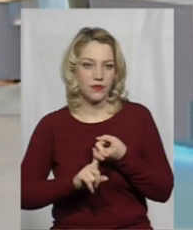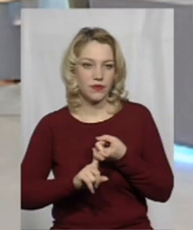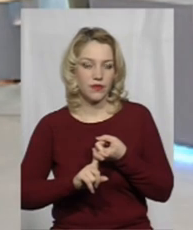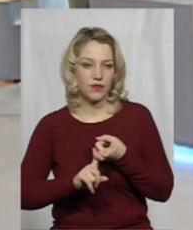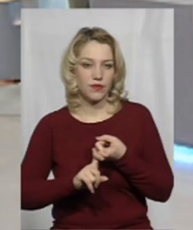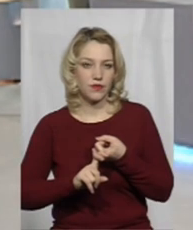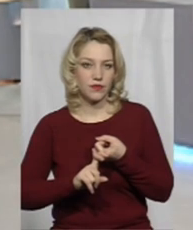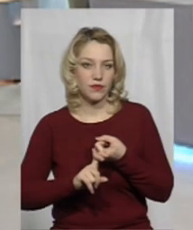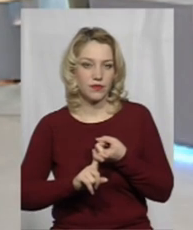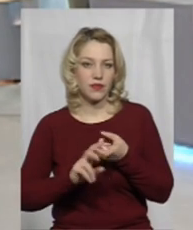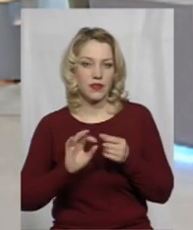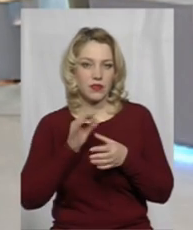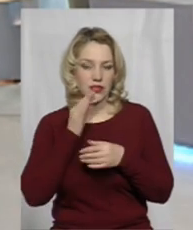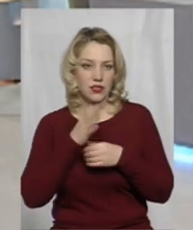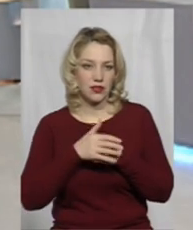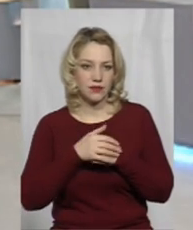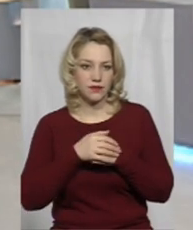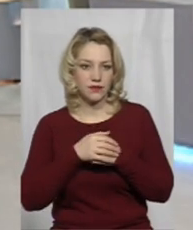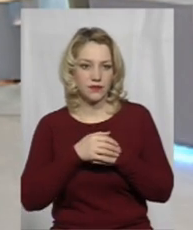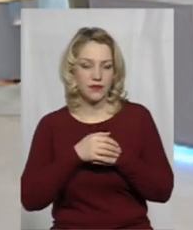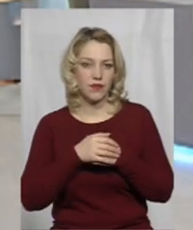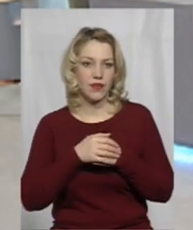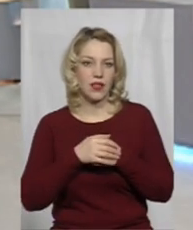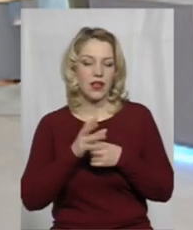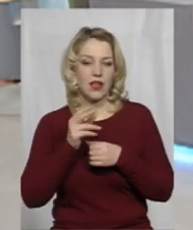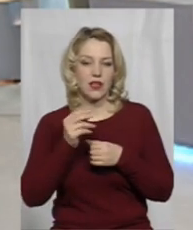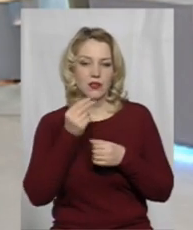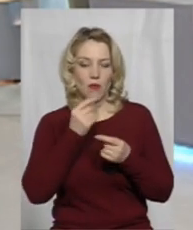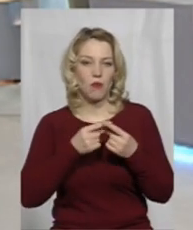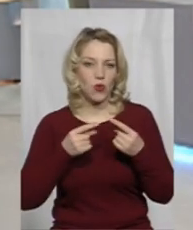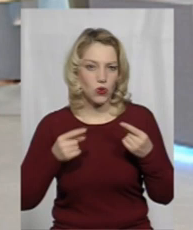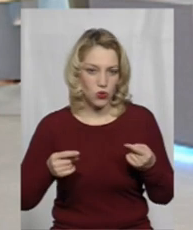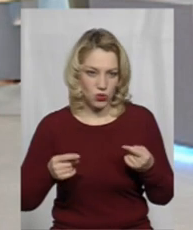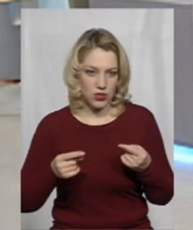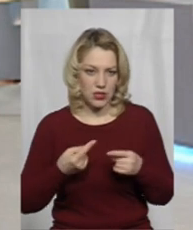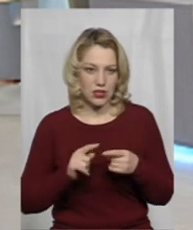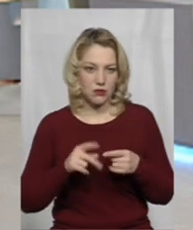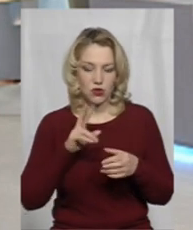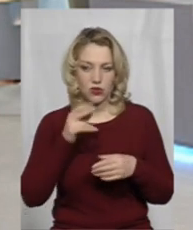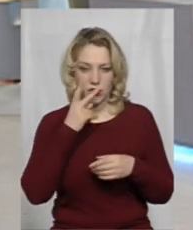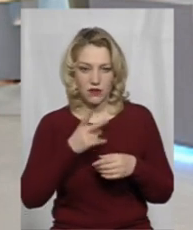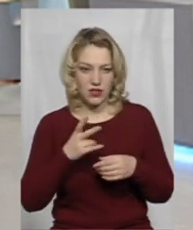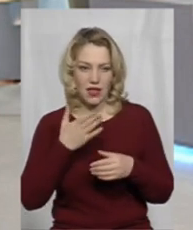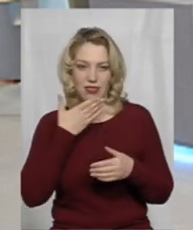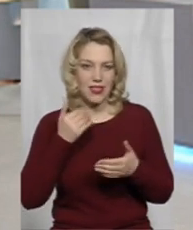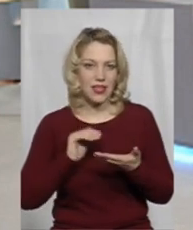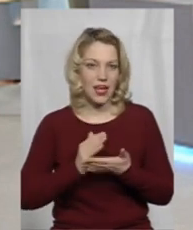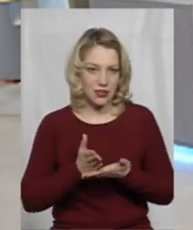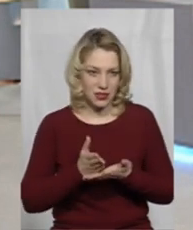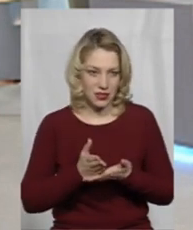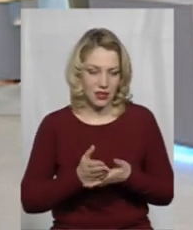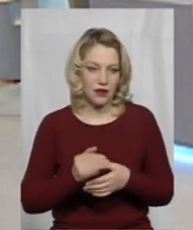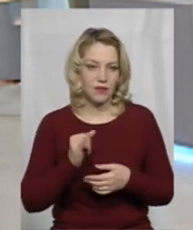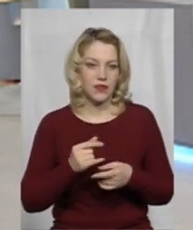продукцією, з тим, що зараз дивишся неякісною,